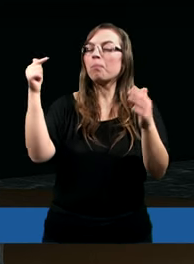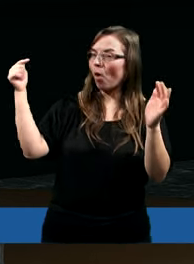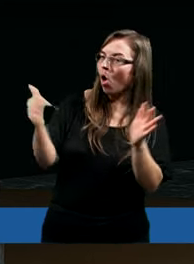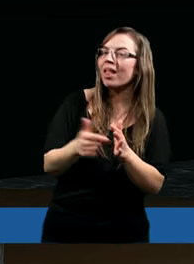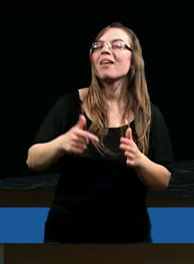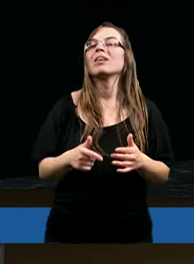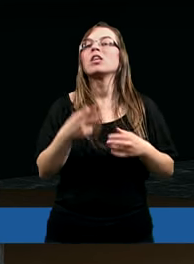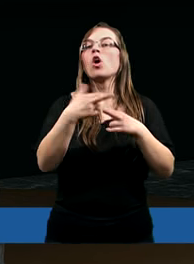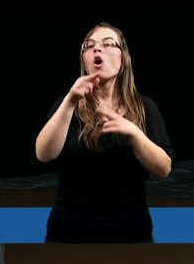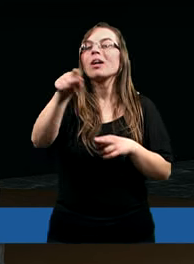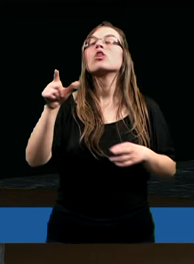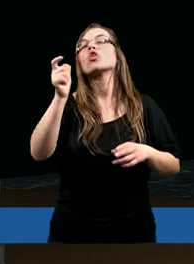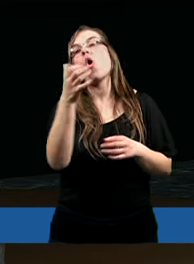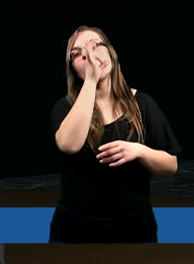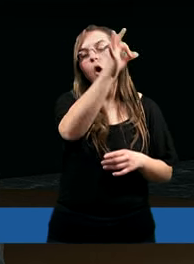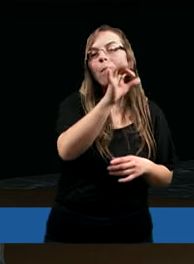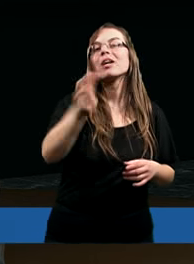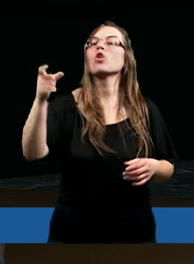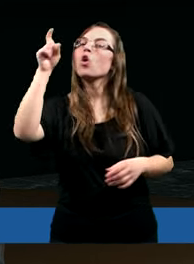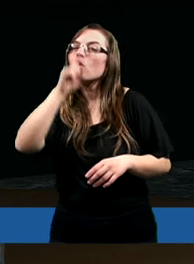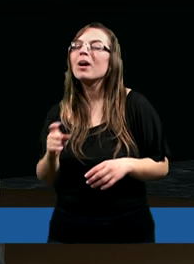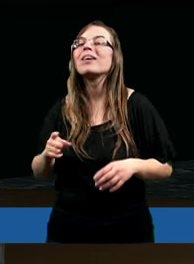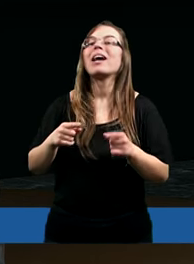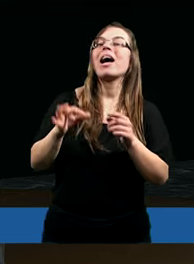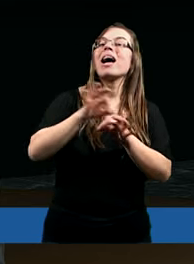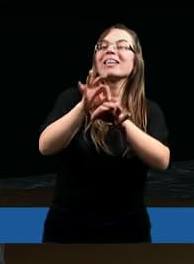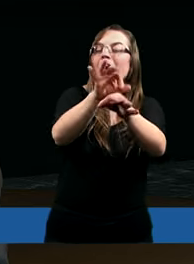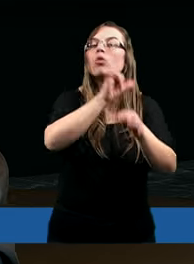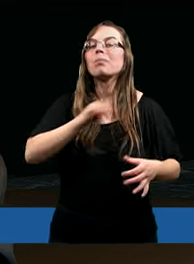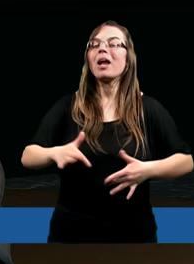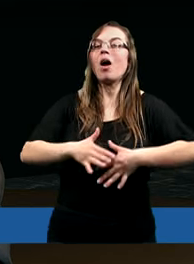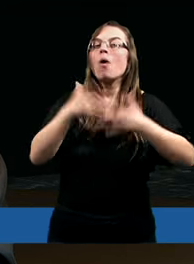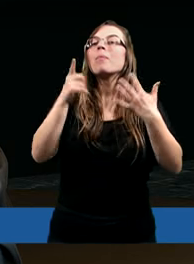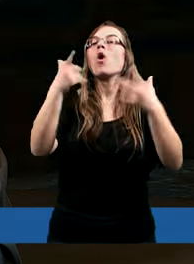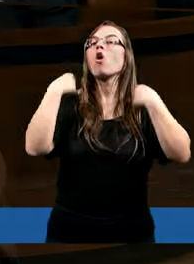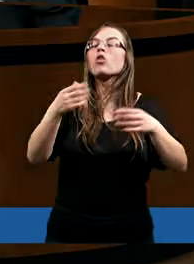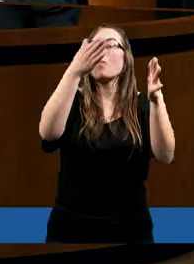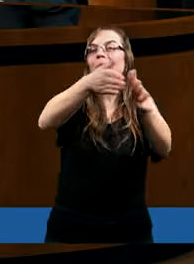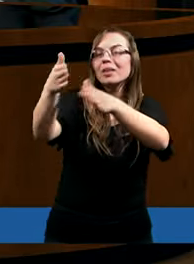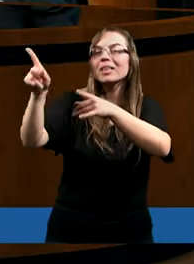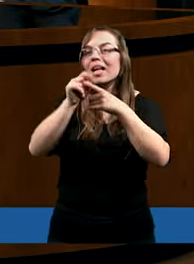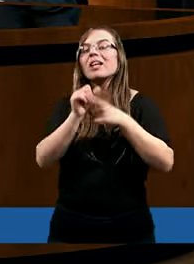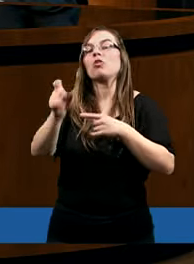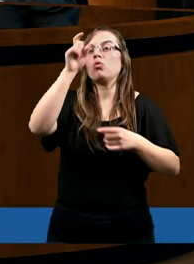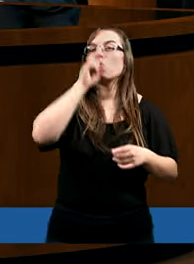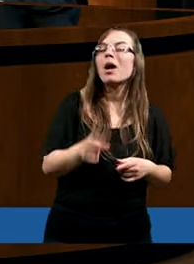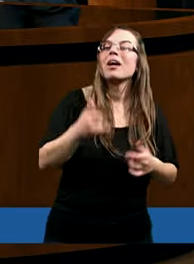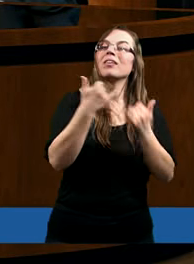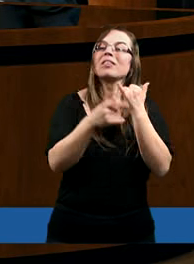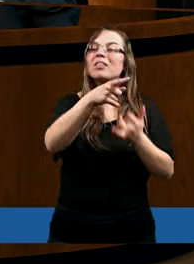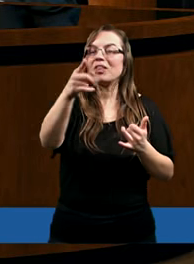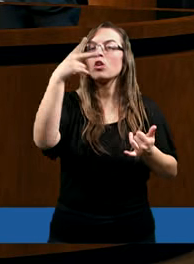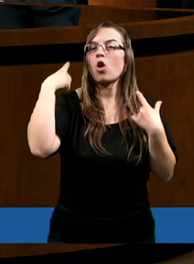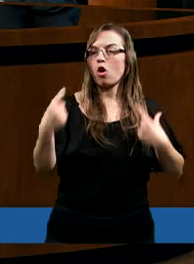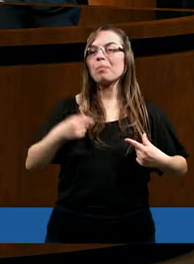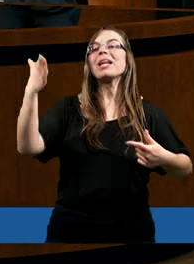potrafimy rozróżnić, co jest złe, a co jest dobre. Że już nie kierujemy się emocjami, ale zasadami. Z zasady to jest złe. Jeżeli już my tą